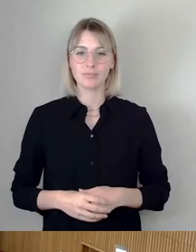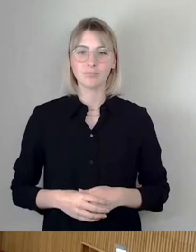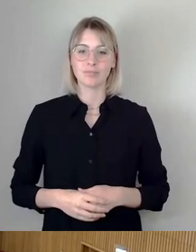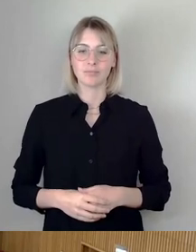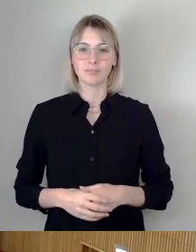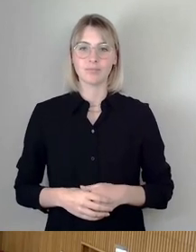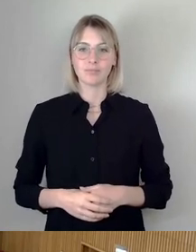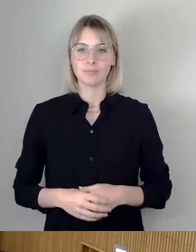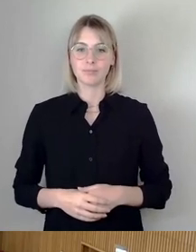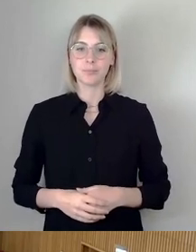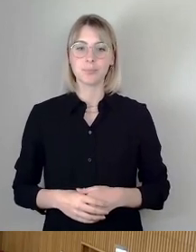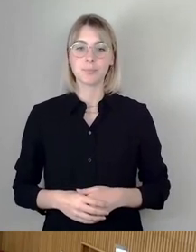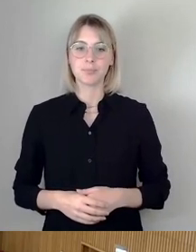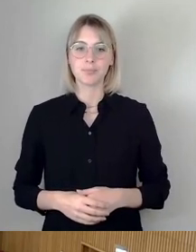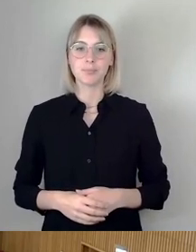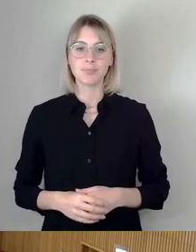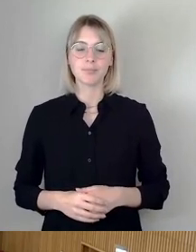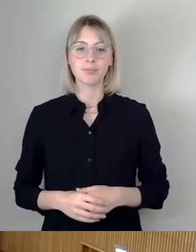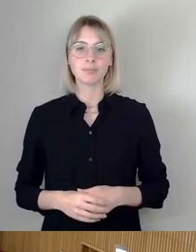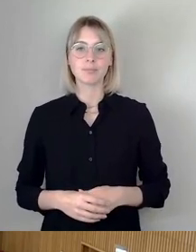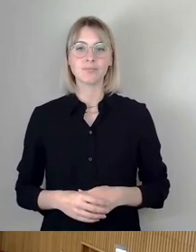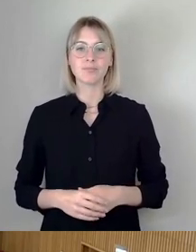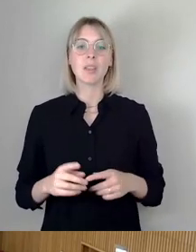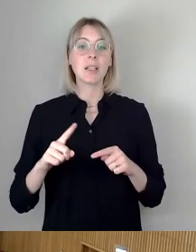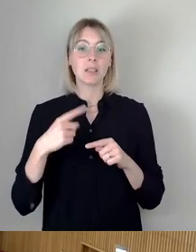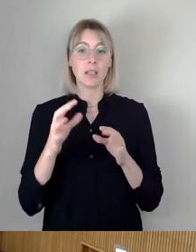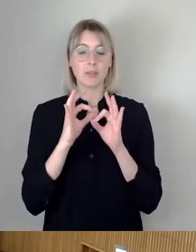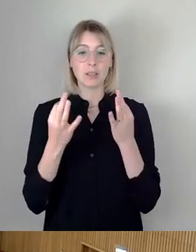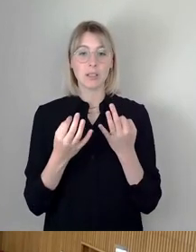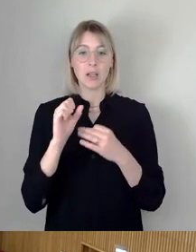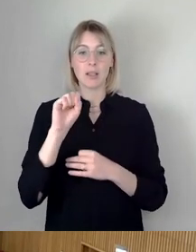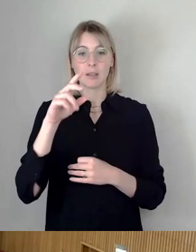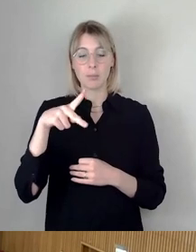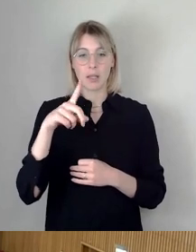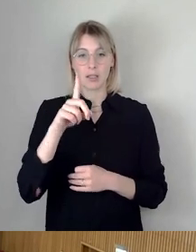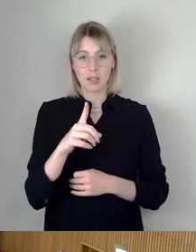So, als nächste Fraktion ist die SPD-Fraktion an der Reihe. Frau Sturm, bitte.